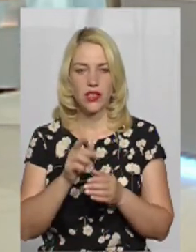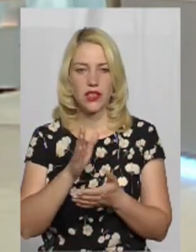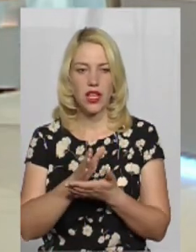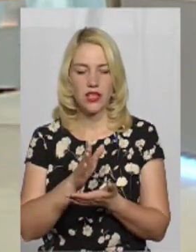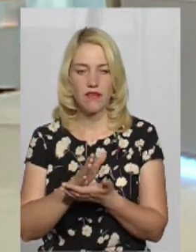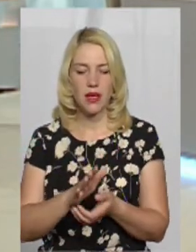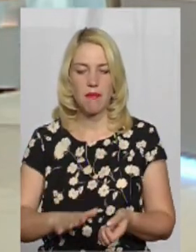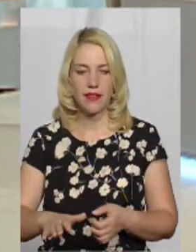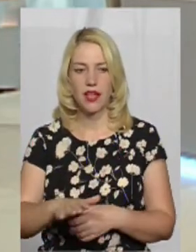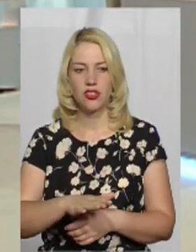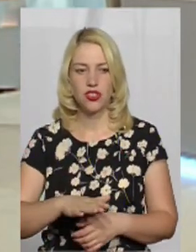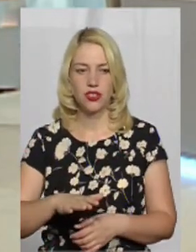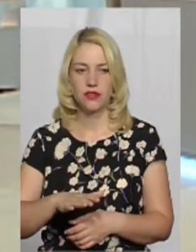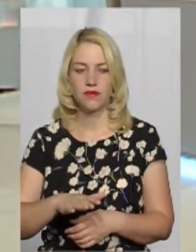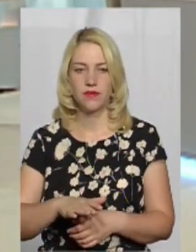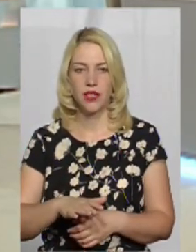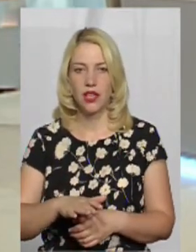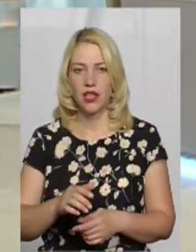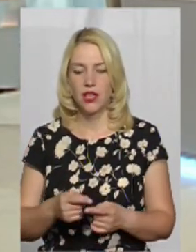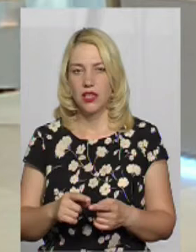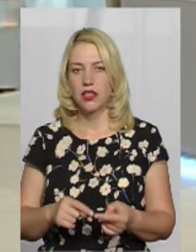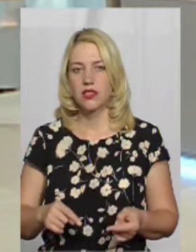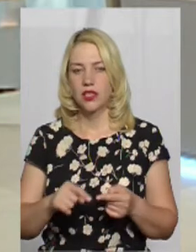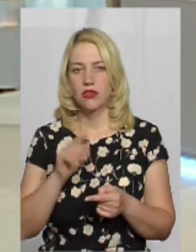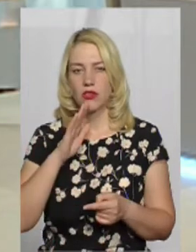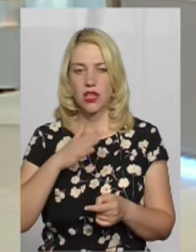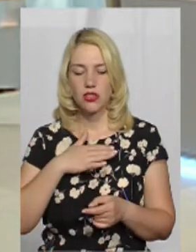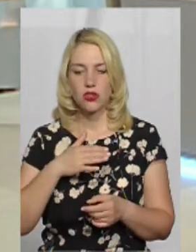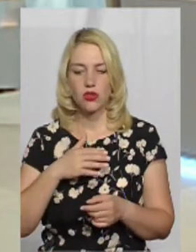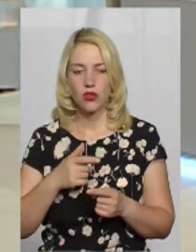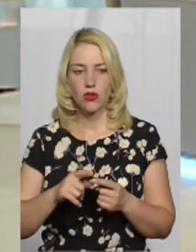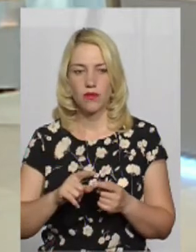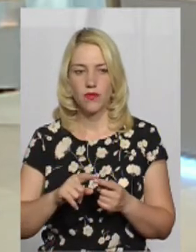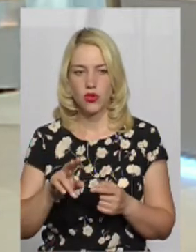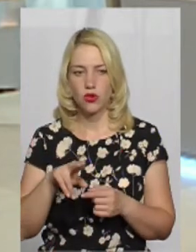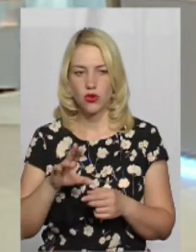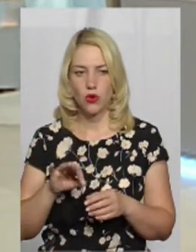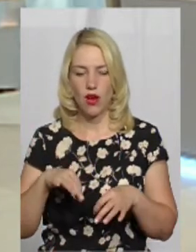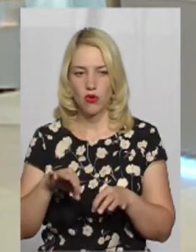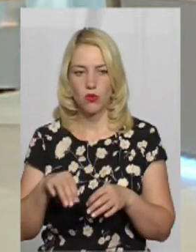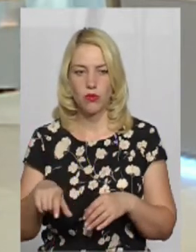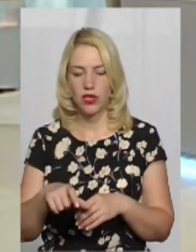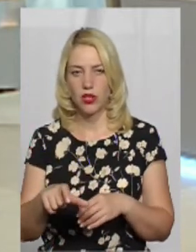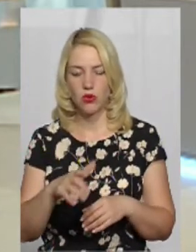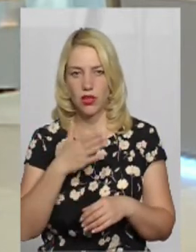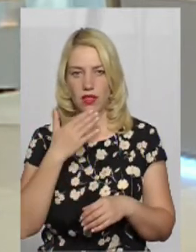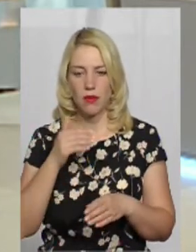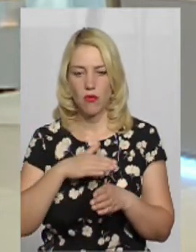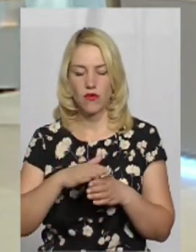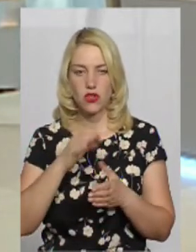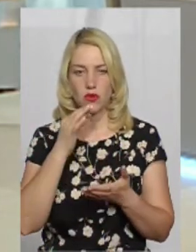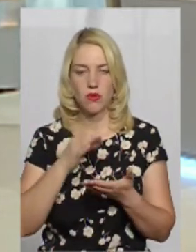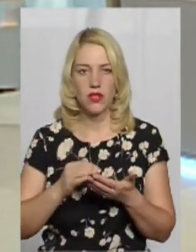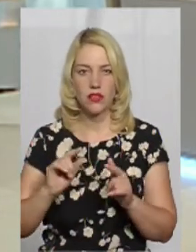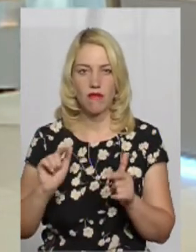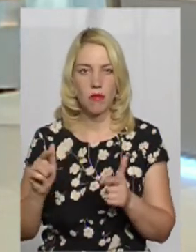наявні навіть майданчики, згідно нашого останнього обстеження спільного зі служби автомобільних доріг, не повністю відповідають